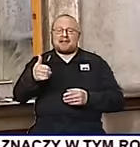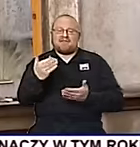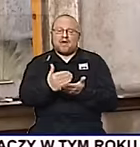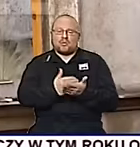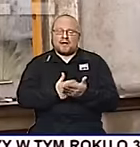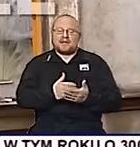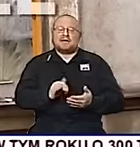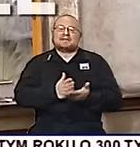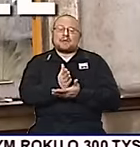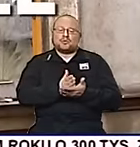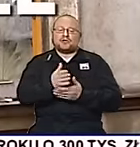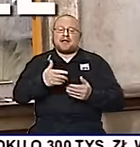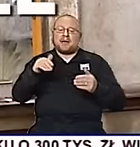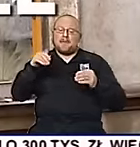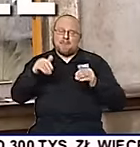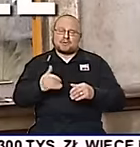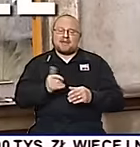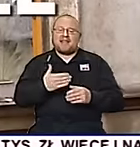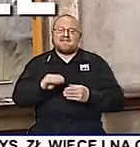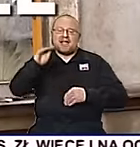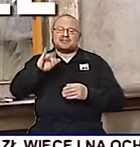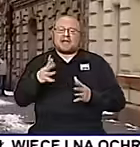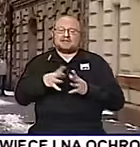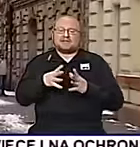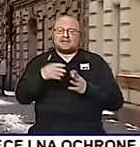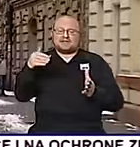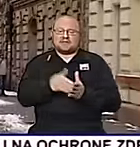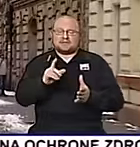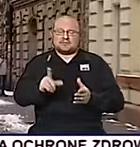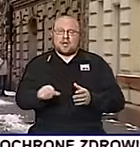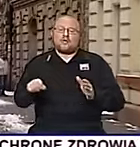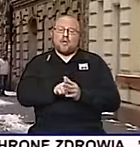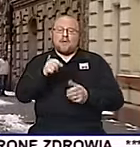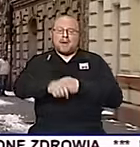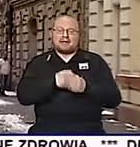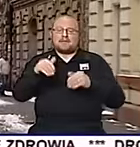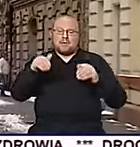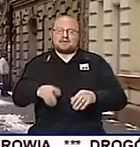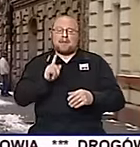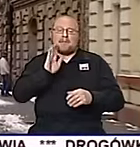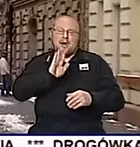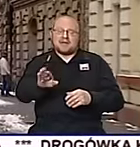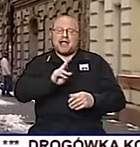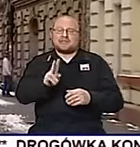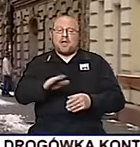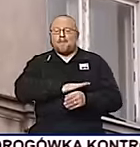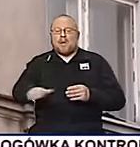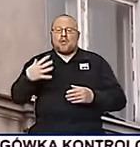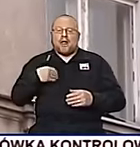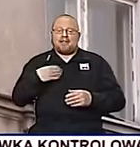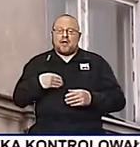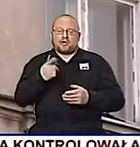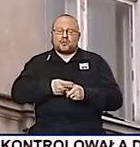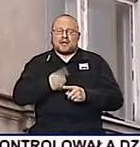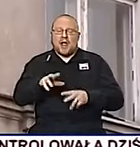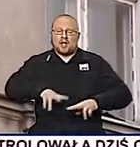warunek. Zadłużenie musi być nie większe niż 10 tysięcy złotych. Do pracy można wskazać każdego pełnoletniego członka rodziny lub